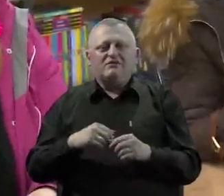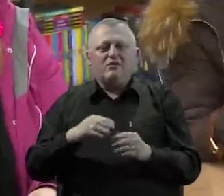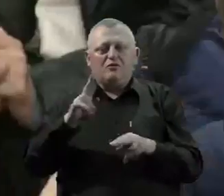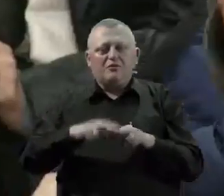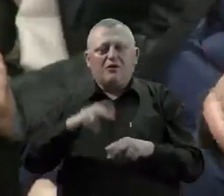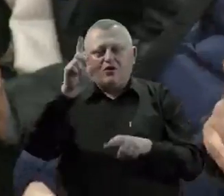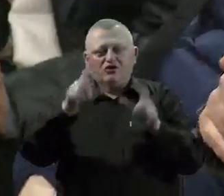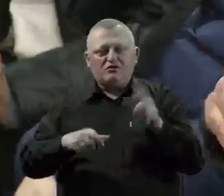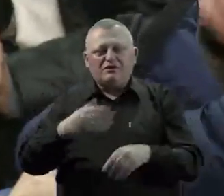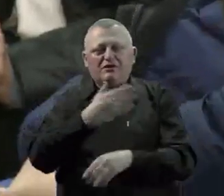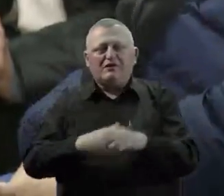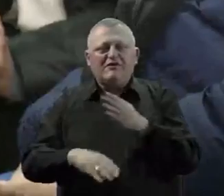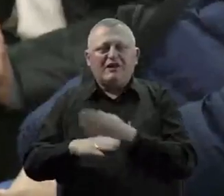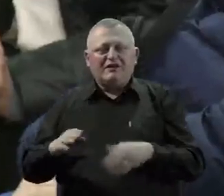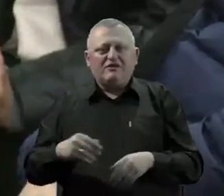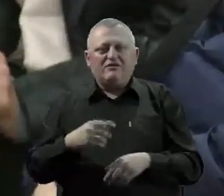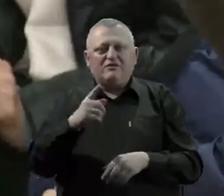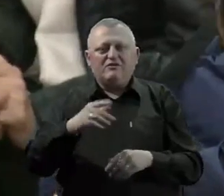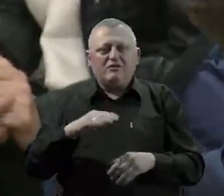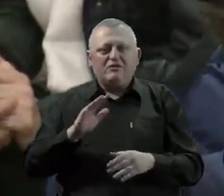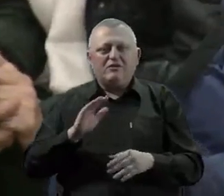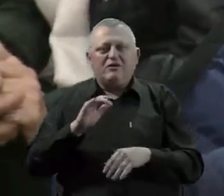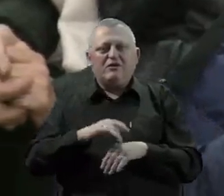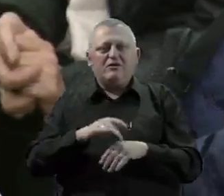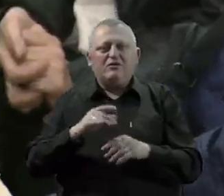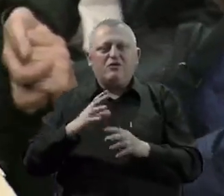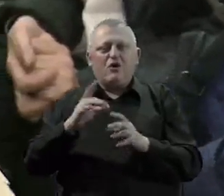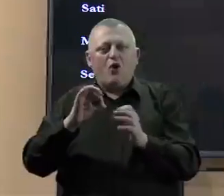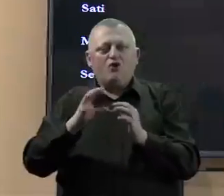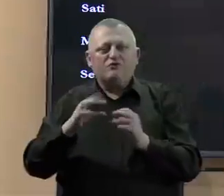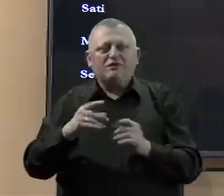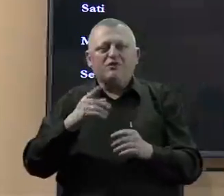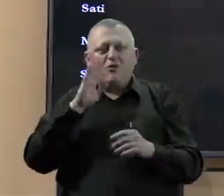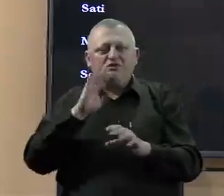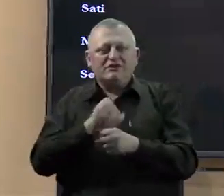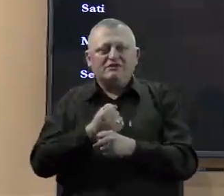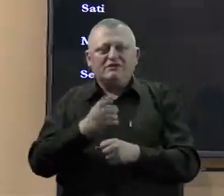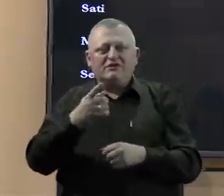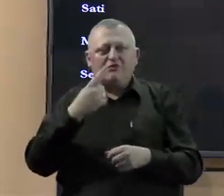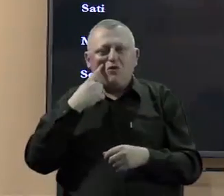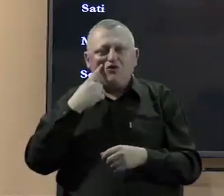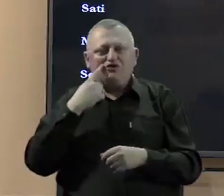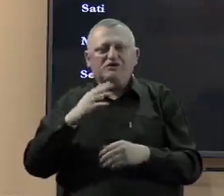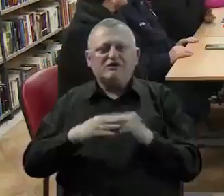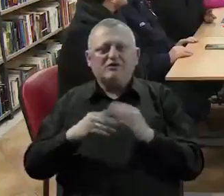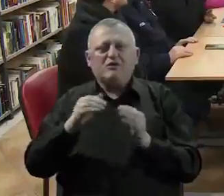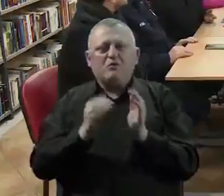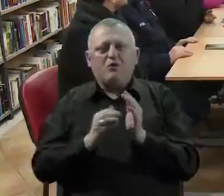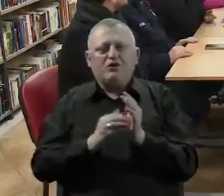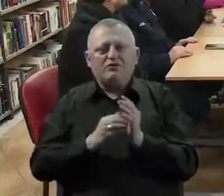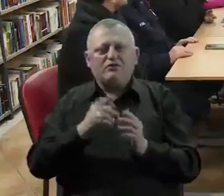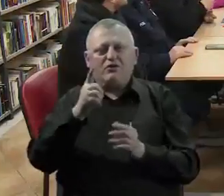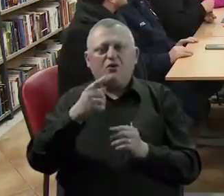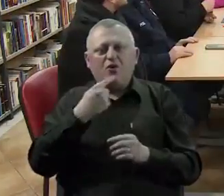opravimo osoba sa invaliditetom, ali i preporuke ombudsmana u Bosni i Hercegovini i posebno pokušaj će zadovoljiti potrebe